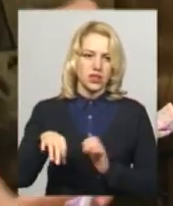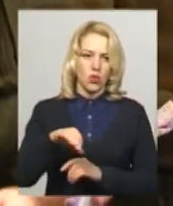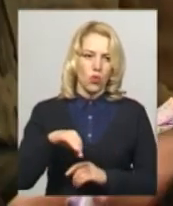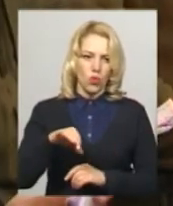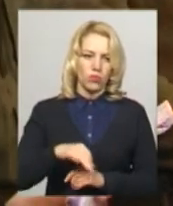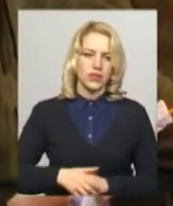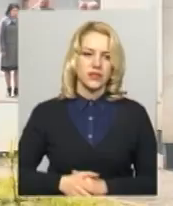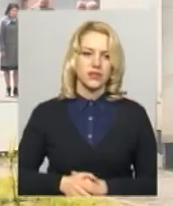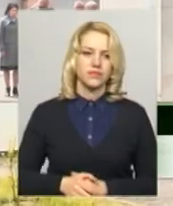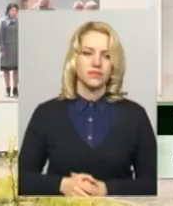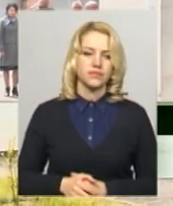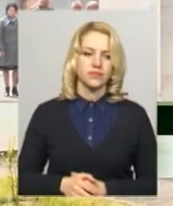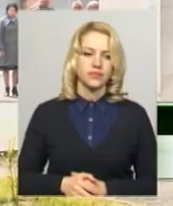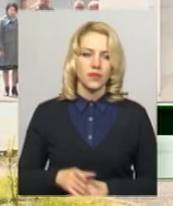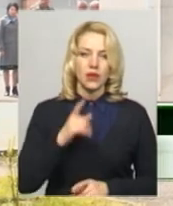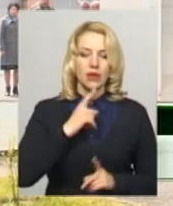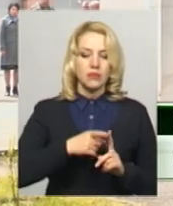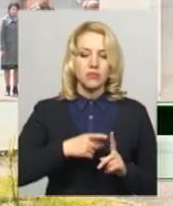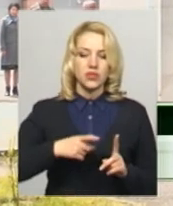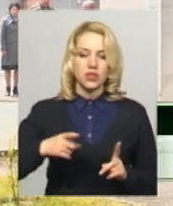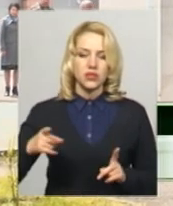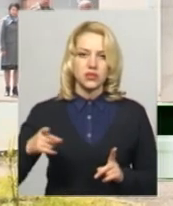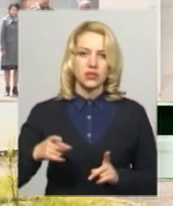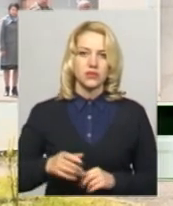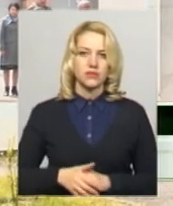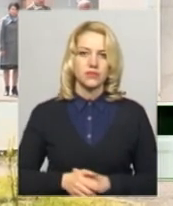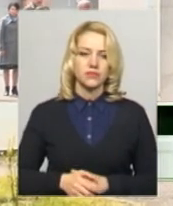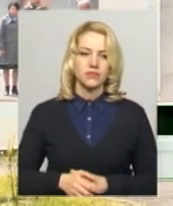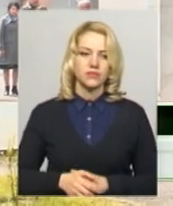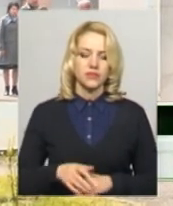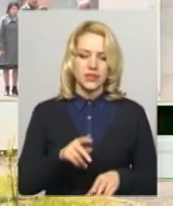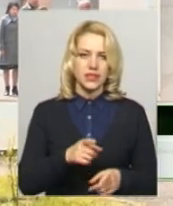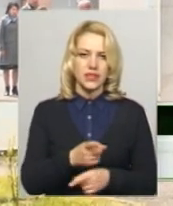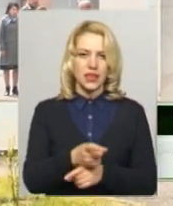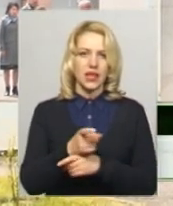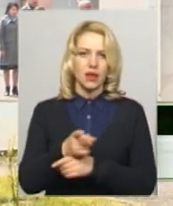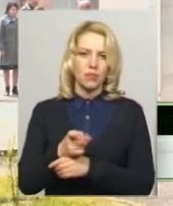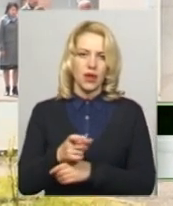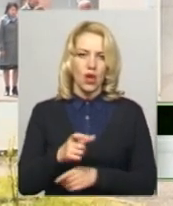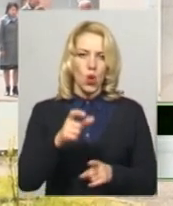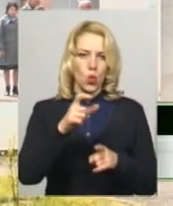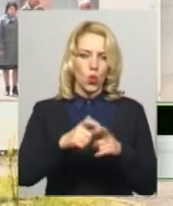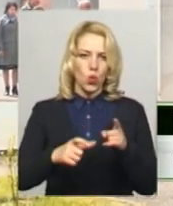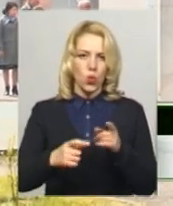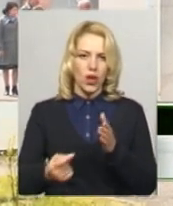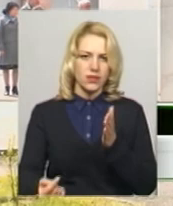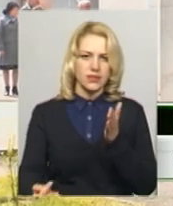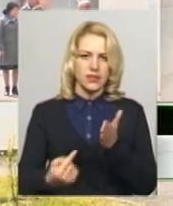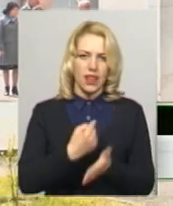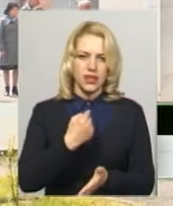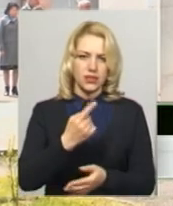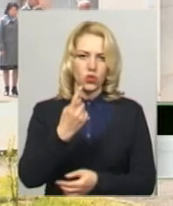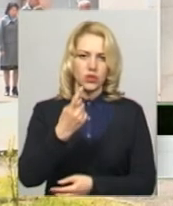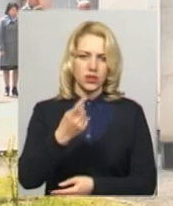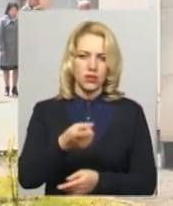Володимир Шубковський. Під час стрільби фактично куля залетіла, і вона була в один